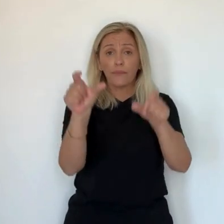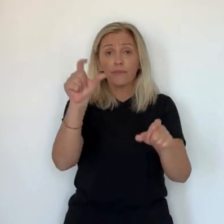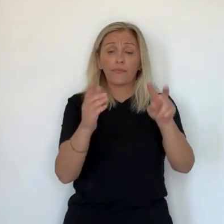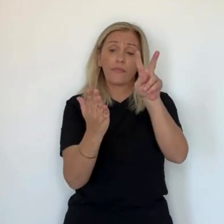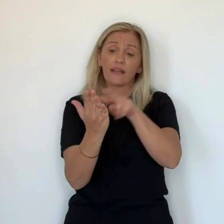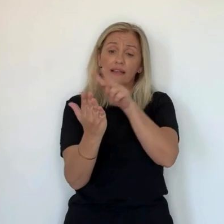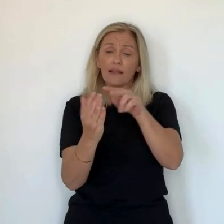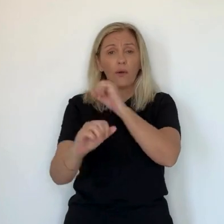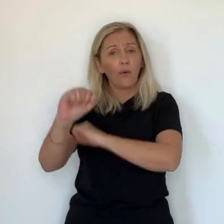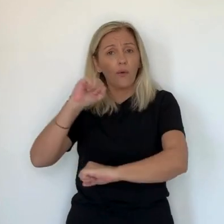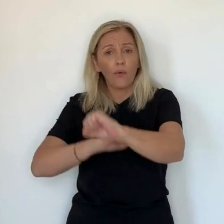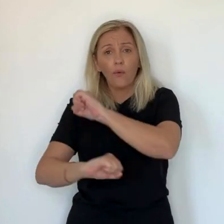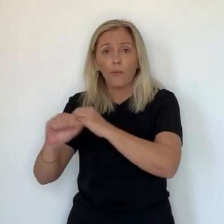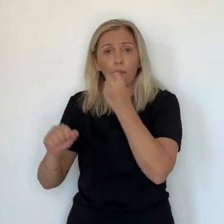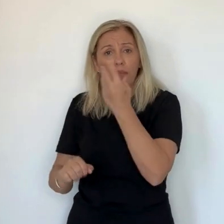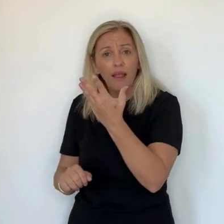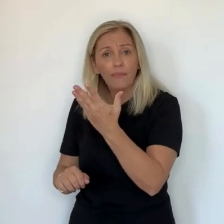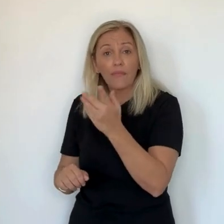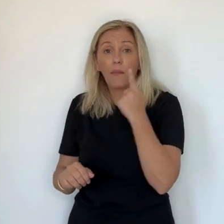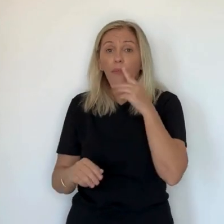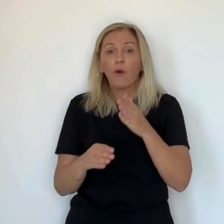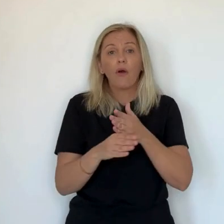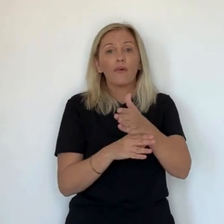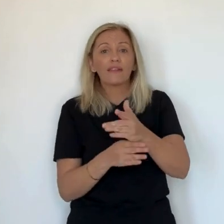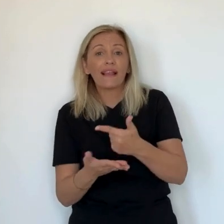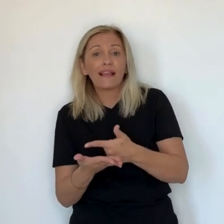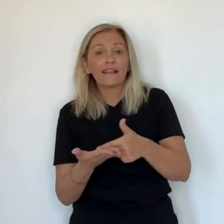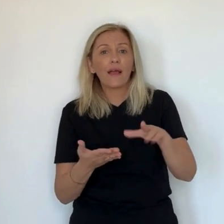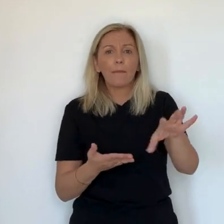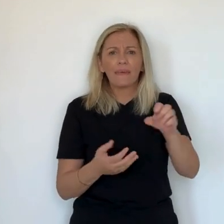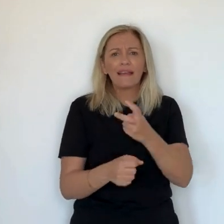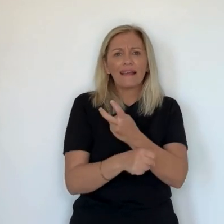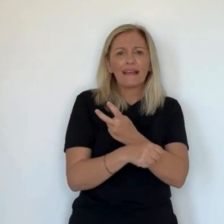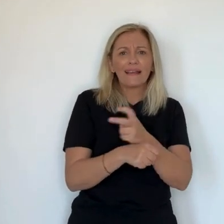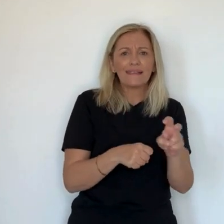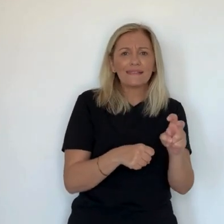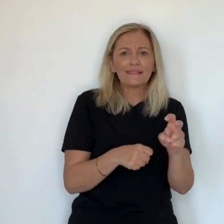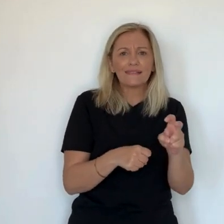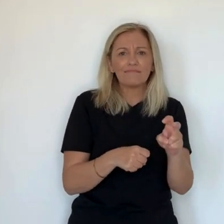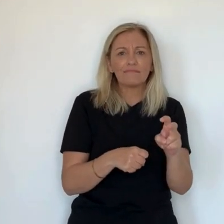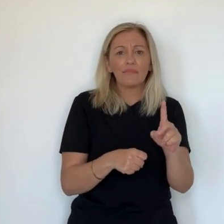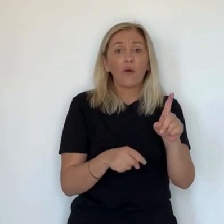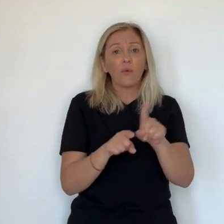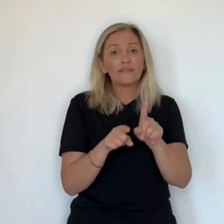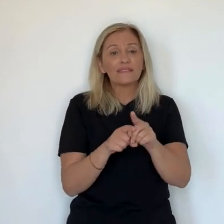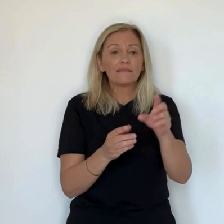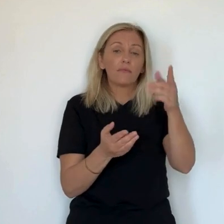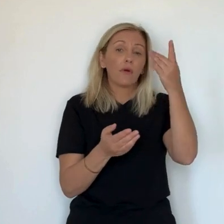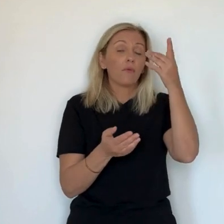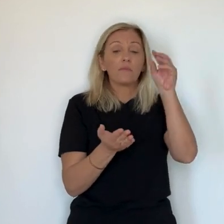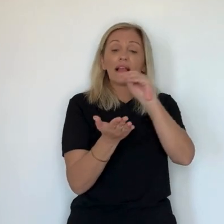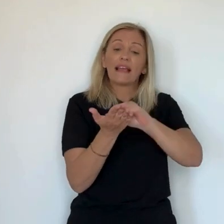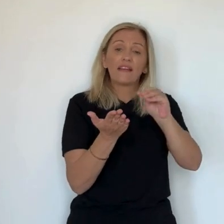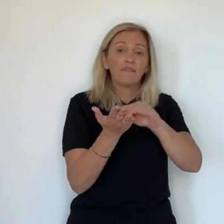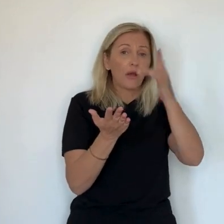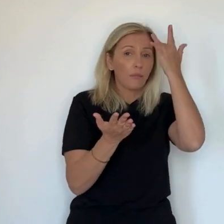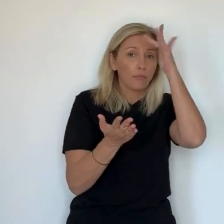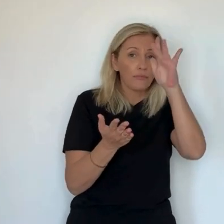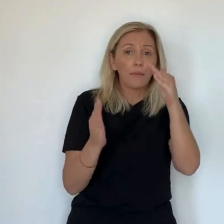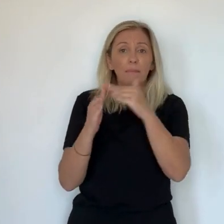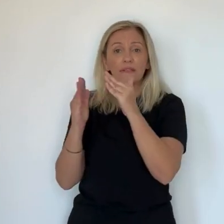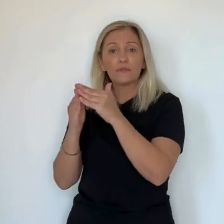risques parce qu'on fait rentrer tel ou tel auteur, on fait rentrer des petites maisons d'édition en se disant, tiens,